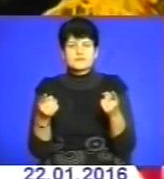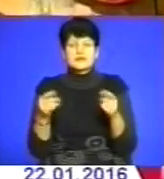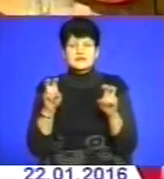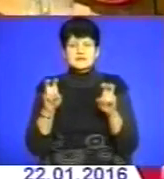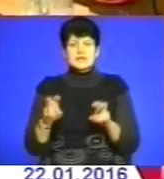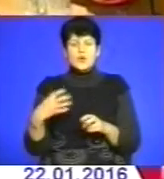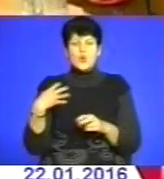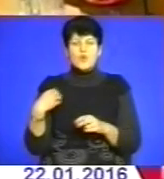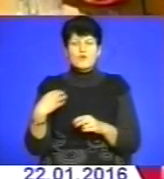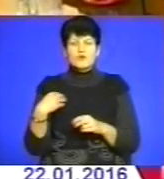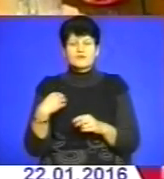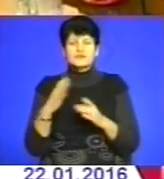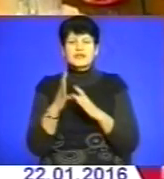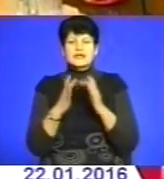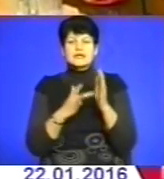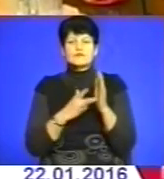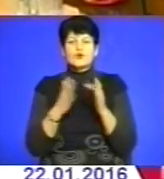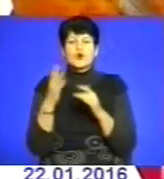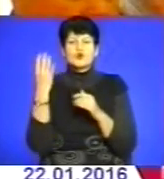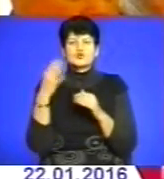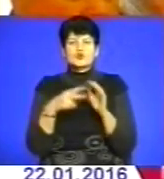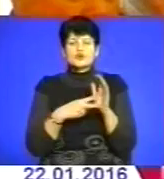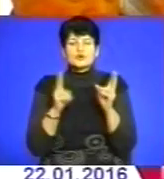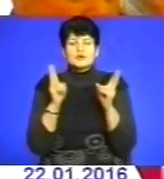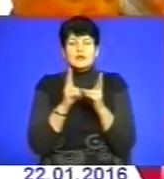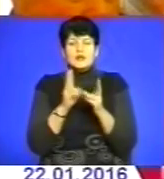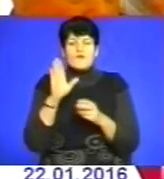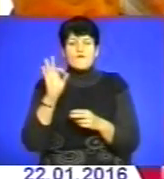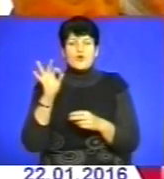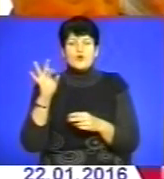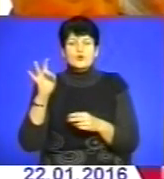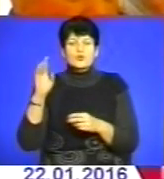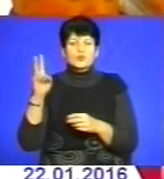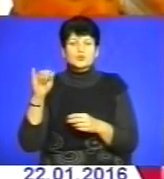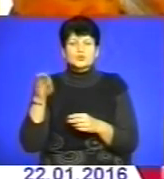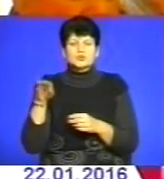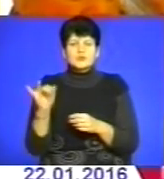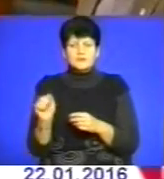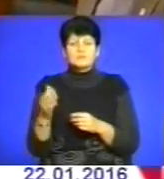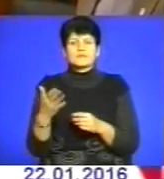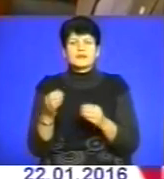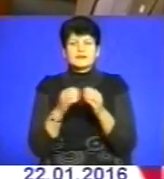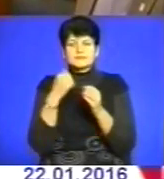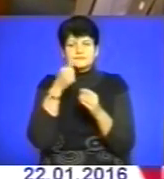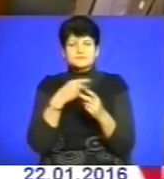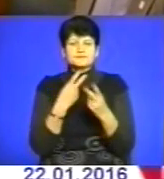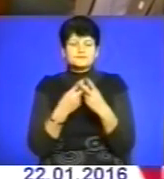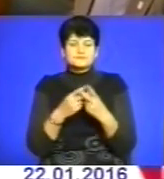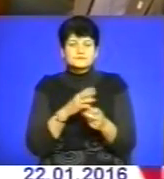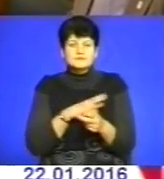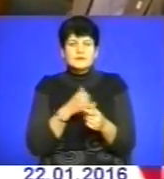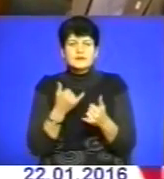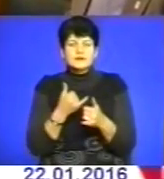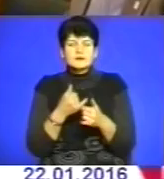Різдво 47-го зустрічала на Воркуті. 10 років молодості пані Ганна втратила у тюрмі. Тому зараз жінці боляче